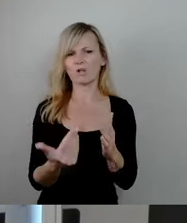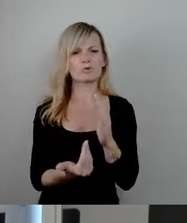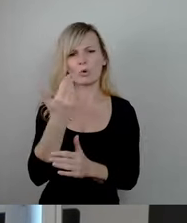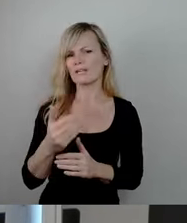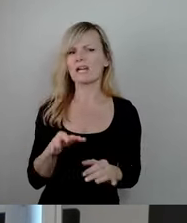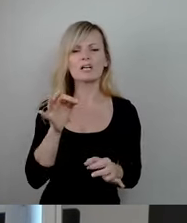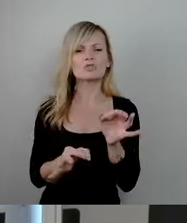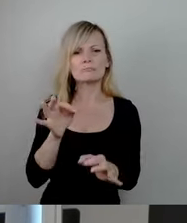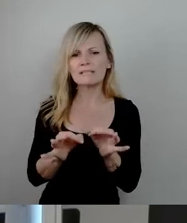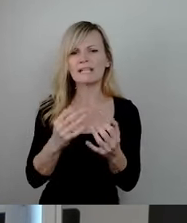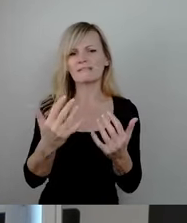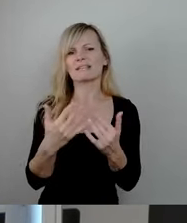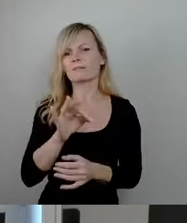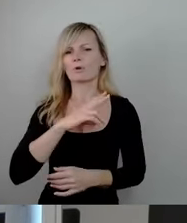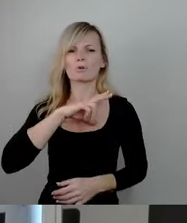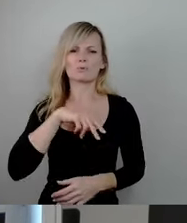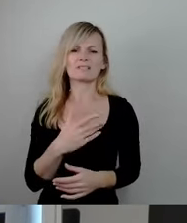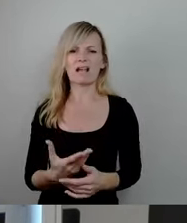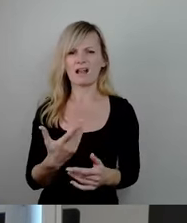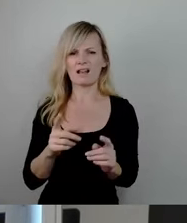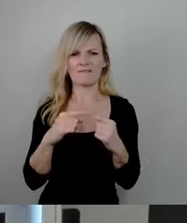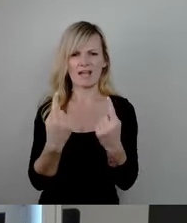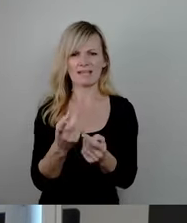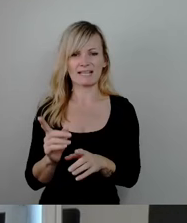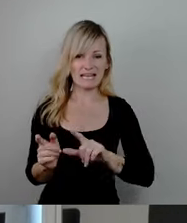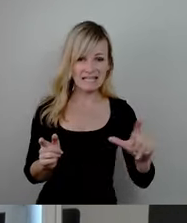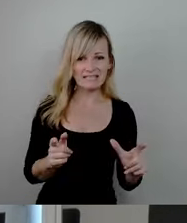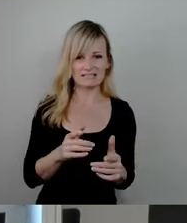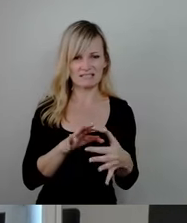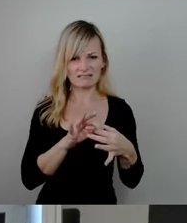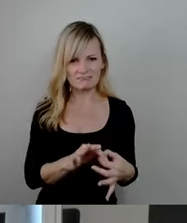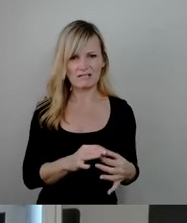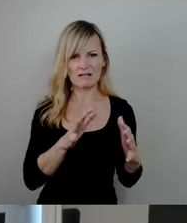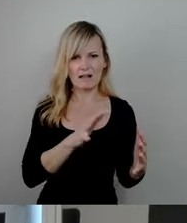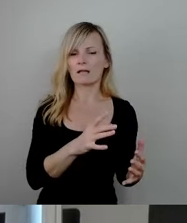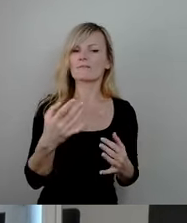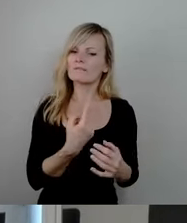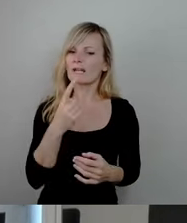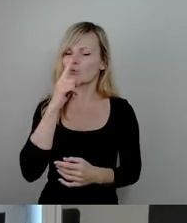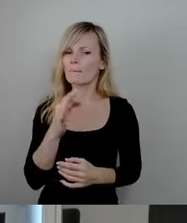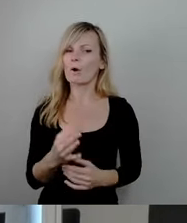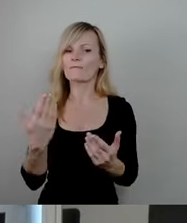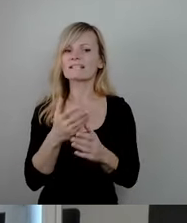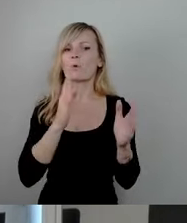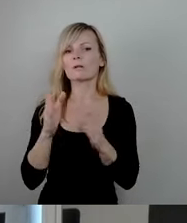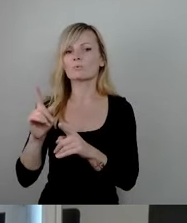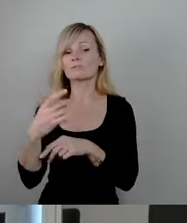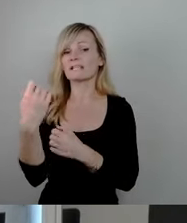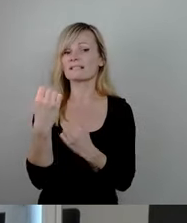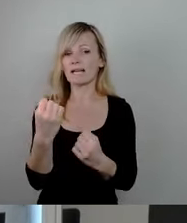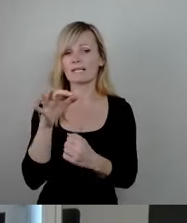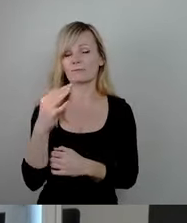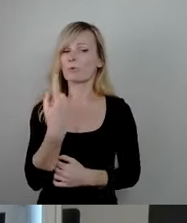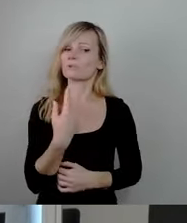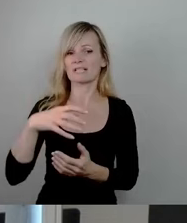Sozialvereine, vor allem nicht für linkslastige, sondern einfach Ordnung und Sicherheit für unsere Stadt, für unsere Händler, für